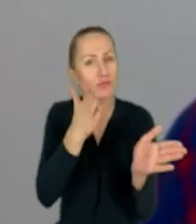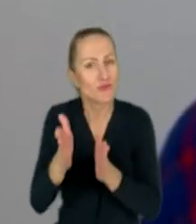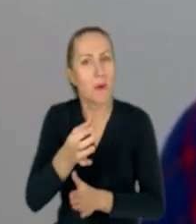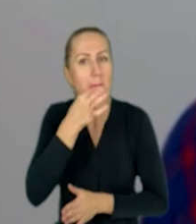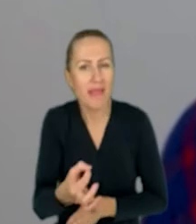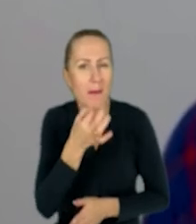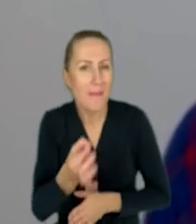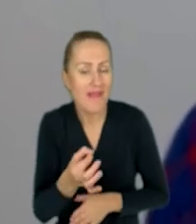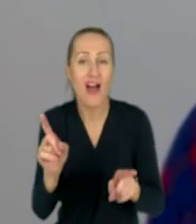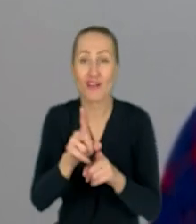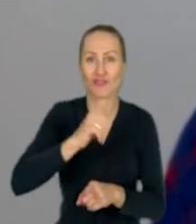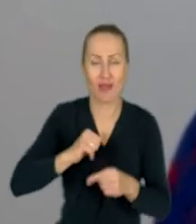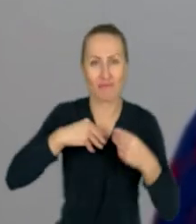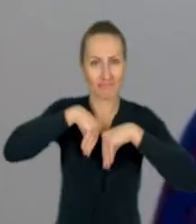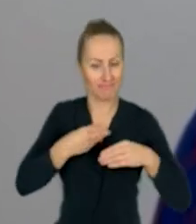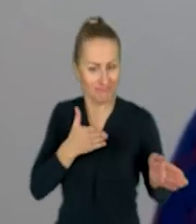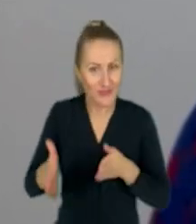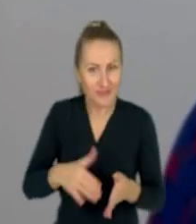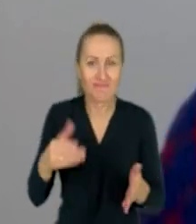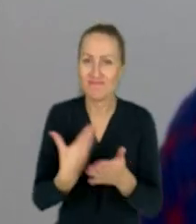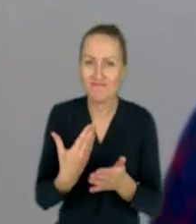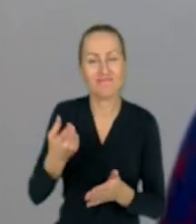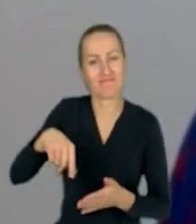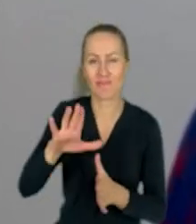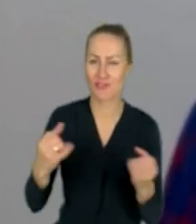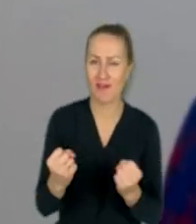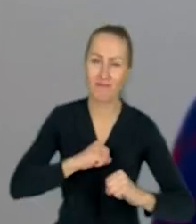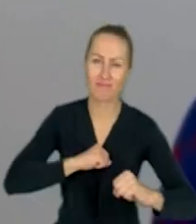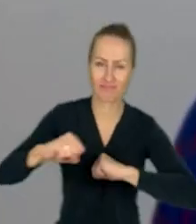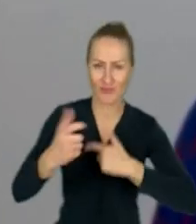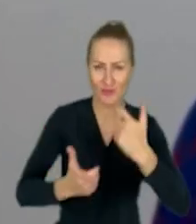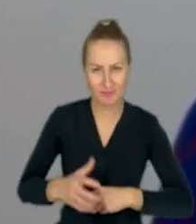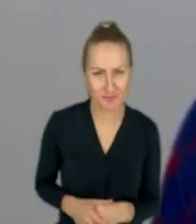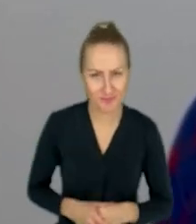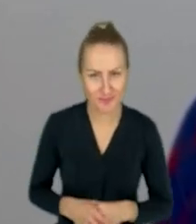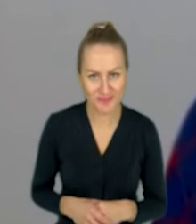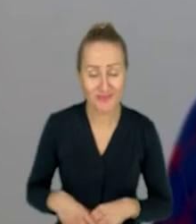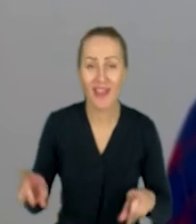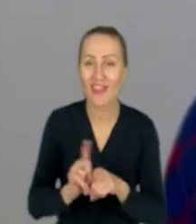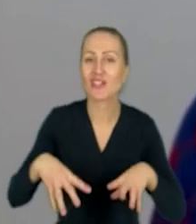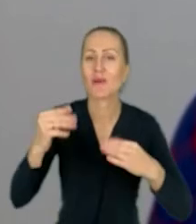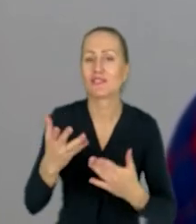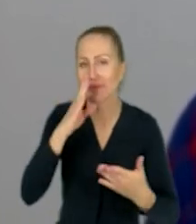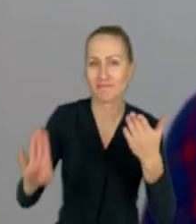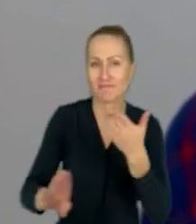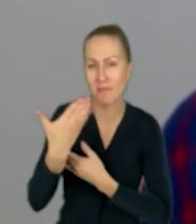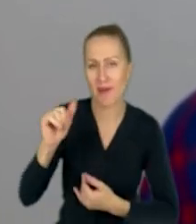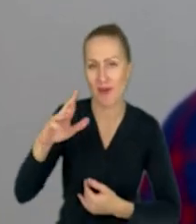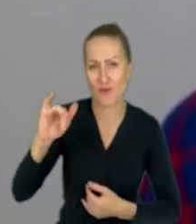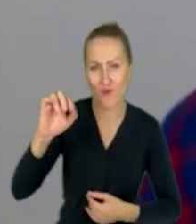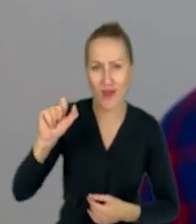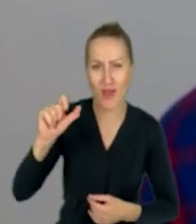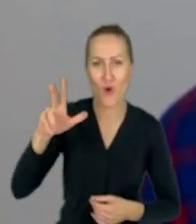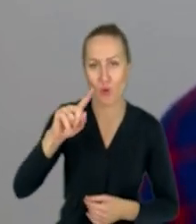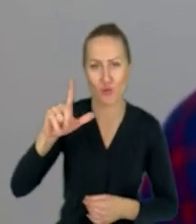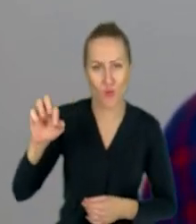siebie samych, bo będzie naprawdę bardzo, bardzo interaktywnie. Na początku chciałem jeszcze też przedstawić Panią Marjolę Kozłowską-Nowak,